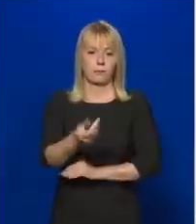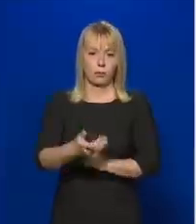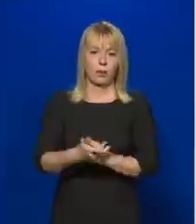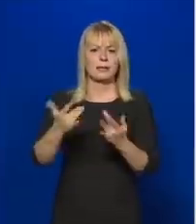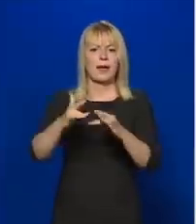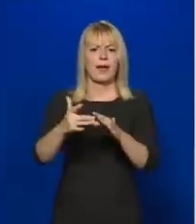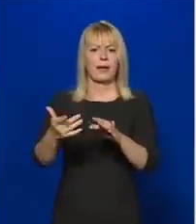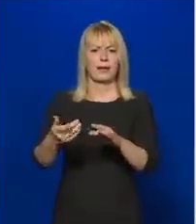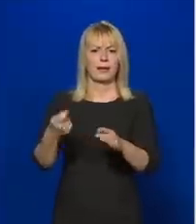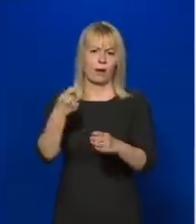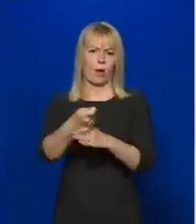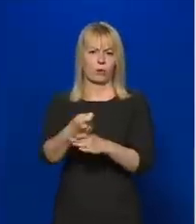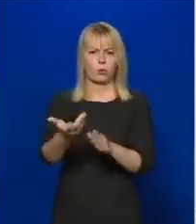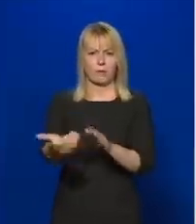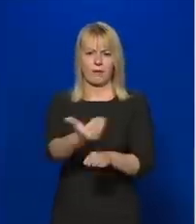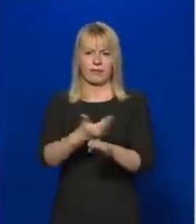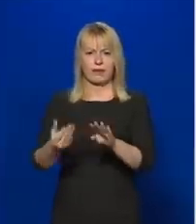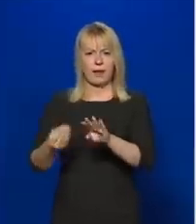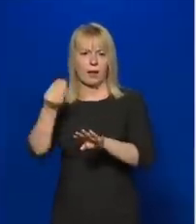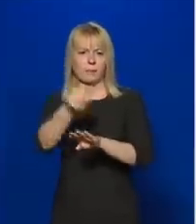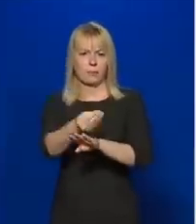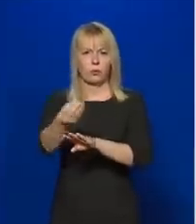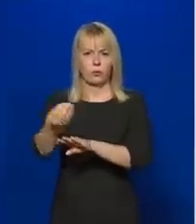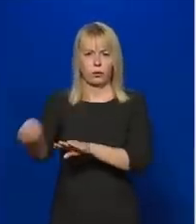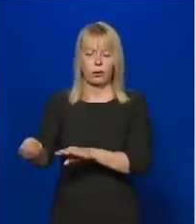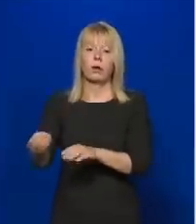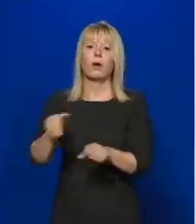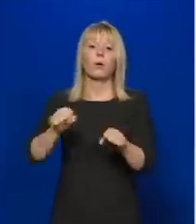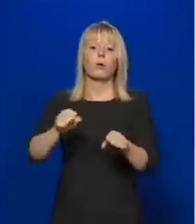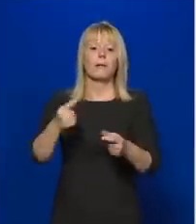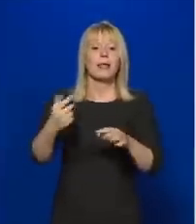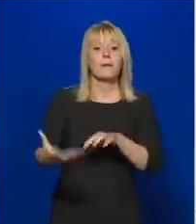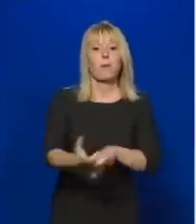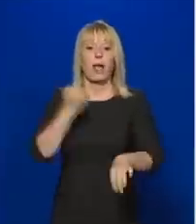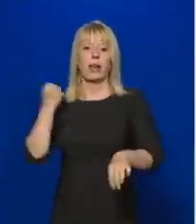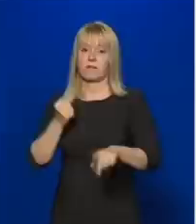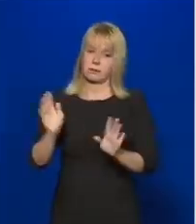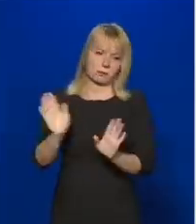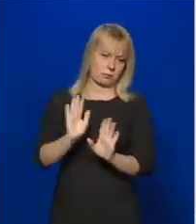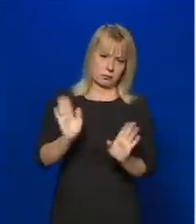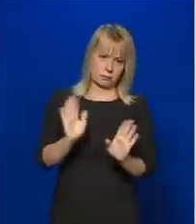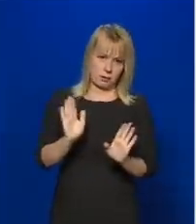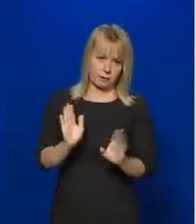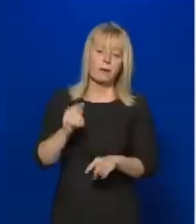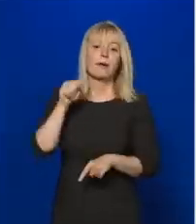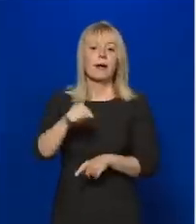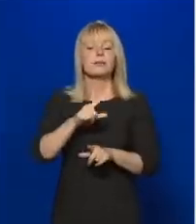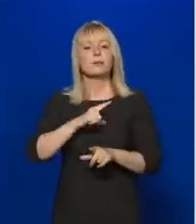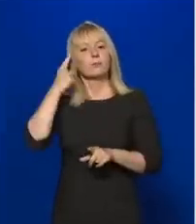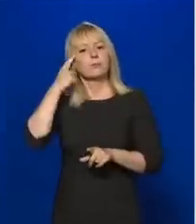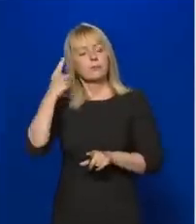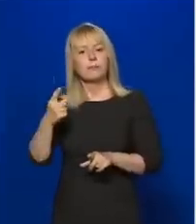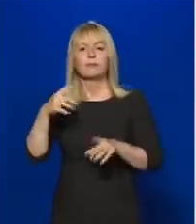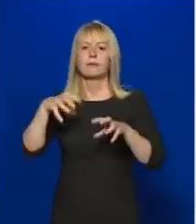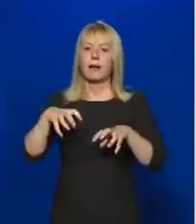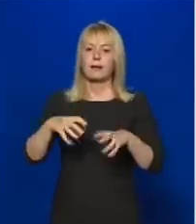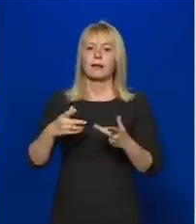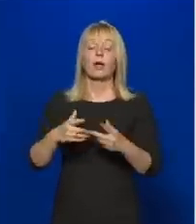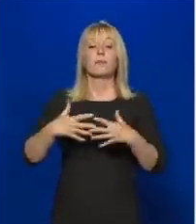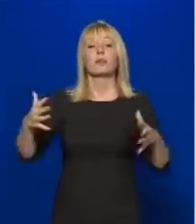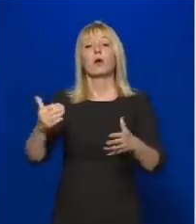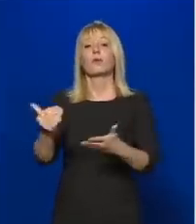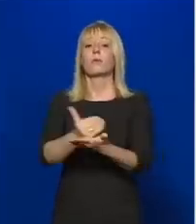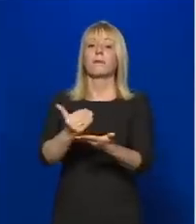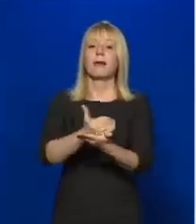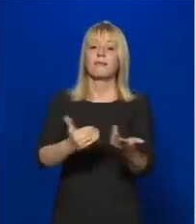kormány egyetlen fillért sem vesz ebből el. Azt teszi lehetővé a törvénymódostás elfogadása esetén, hogy az ilyen nagyobb adóbevételeket egy